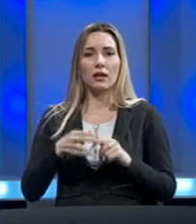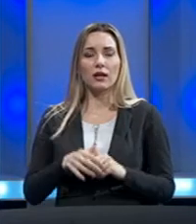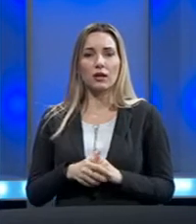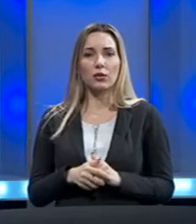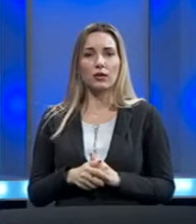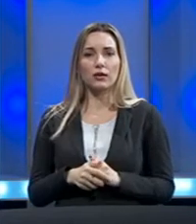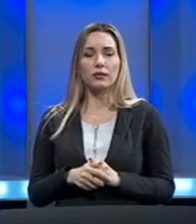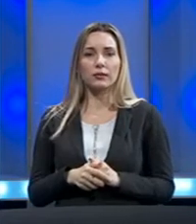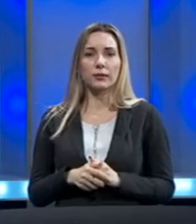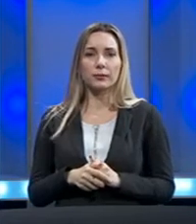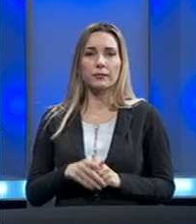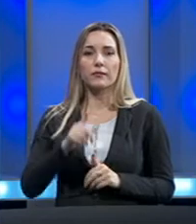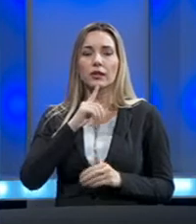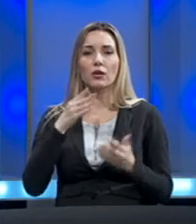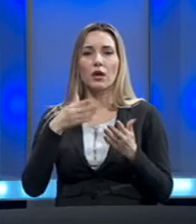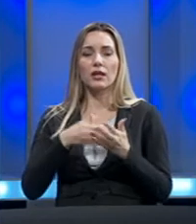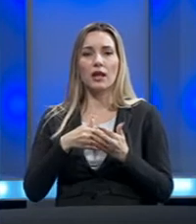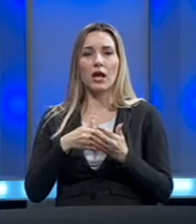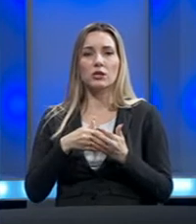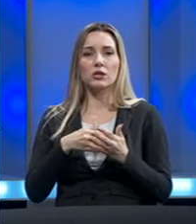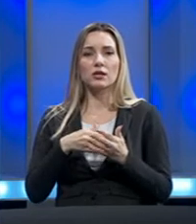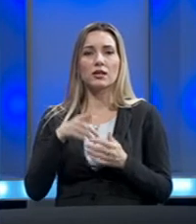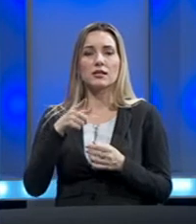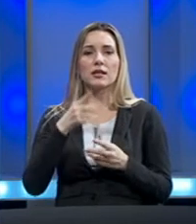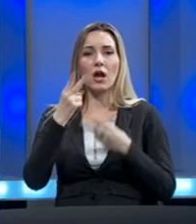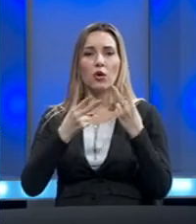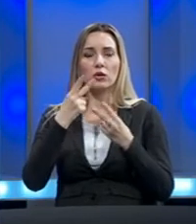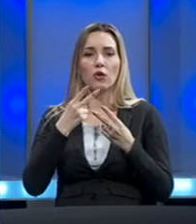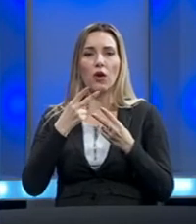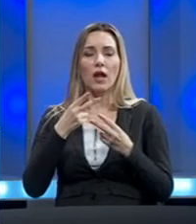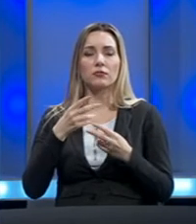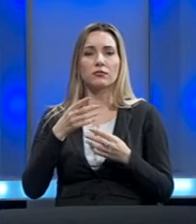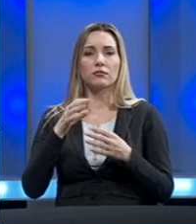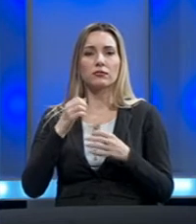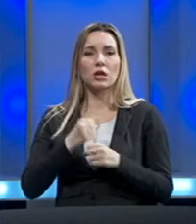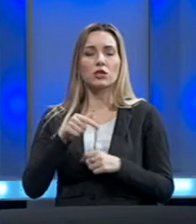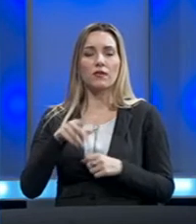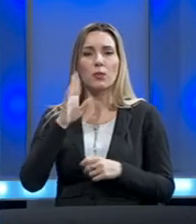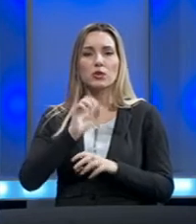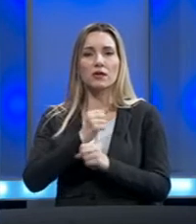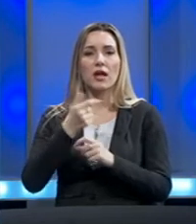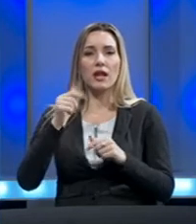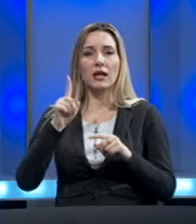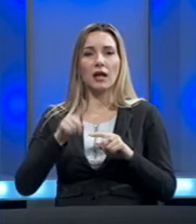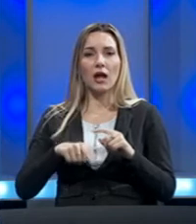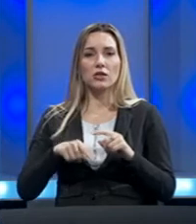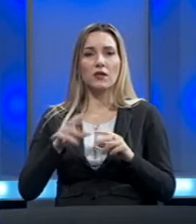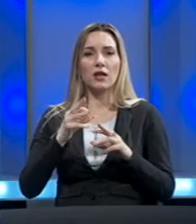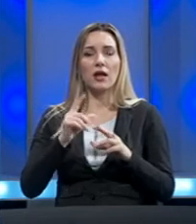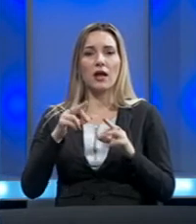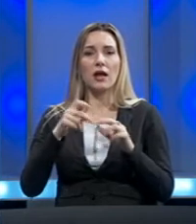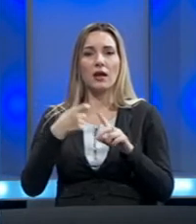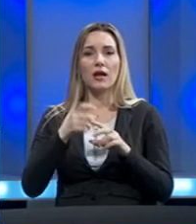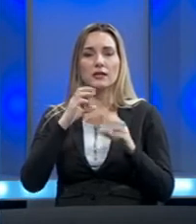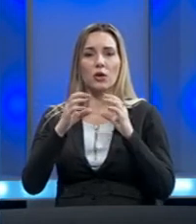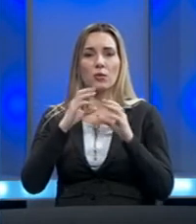news. Na koji način se ta kontrola dešava u Bosni i Hercegovini i kažnjava li Regulatorna agencija